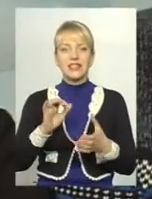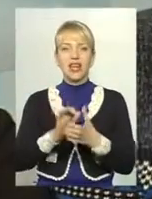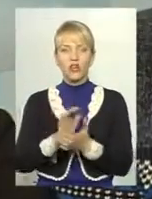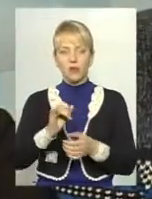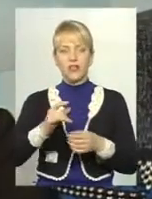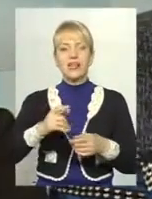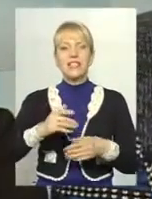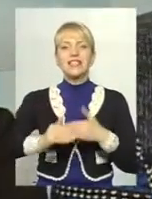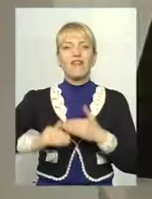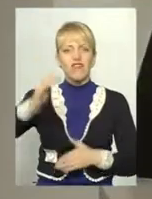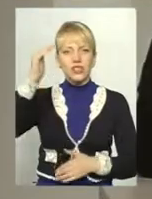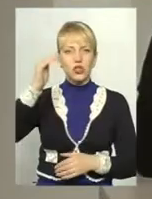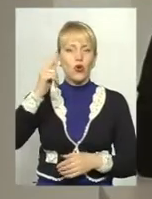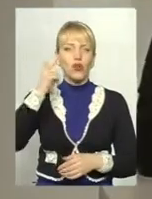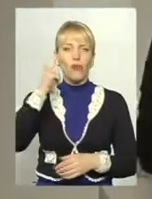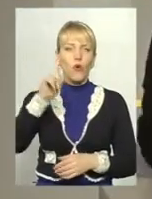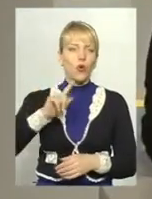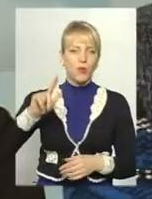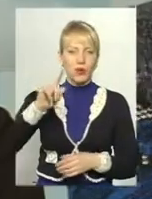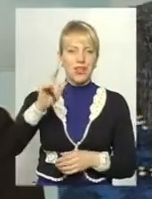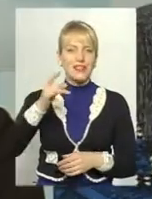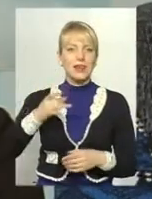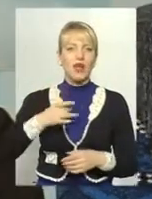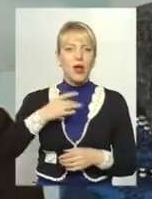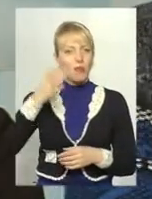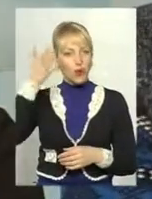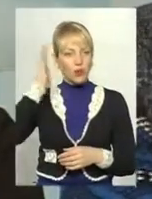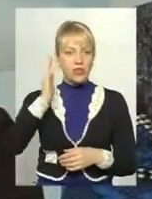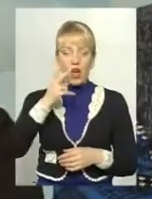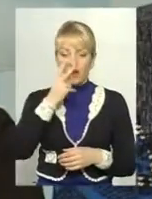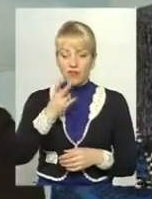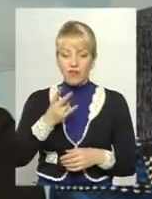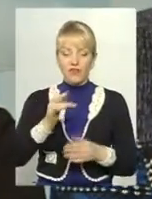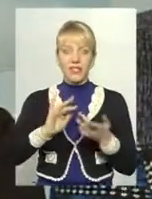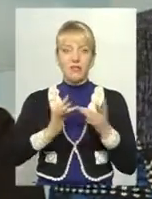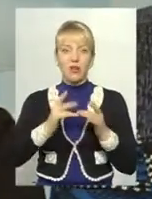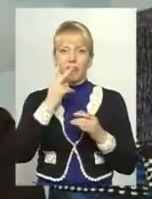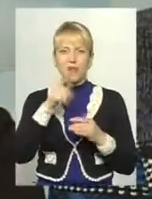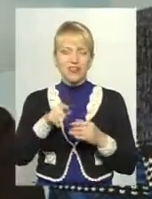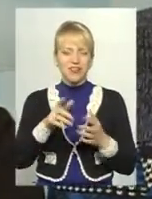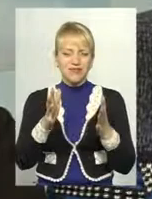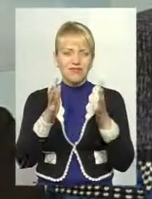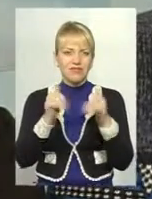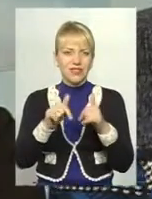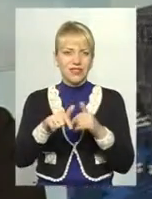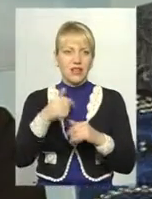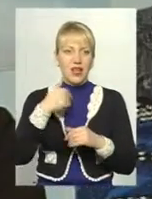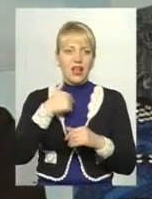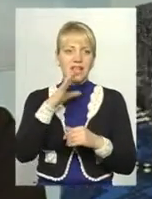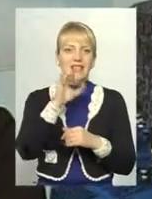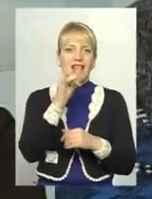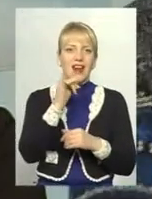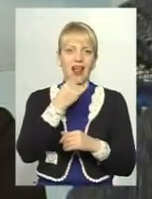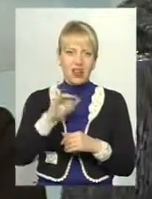головолазим блондином, це прямий нащадок, а він дивився в інтернеті і побачив то руїни сараїв, ну, допоміж них, і думав, що то палац, а палац